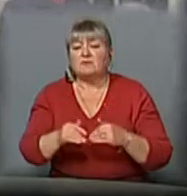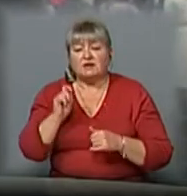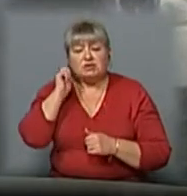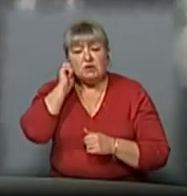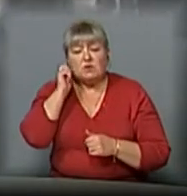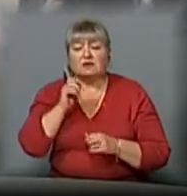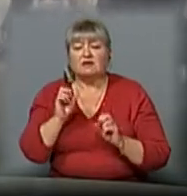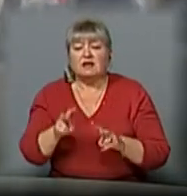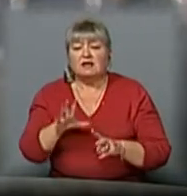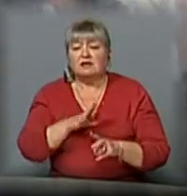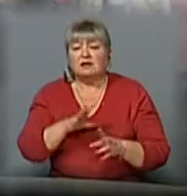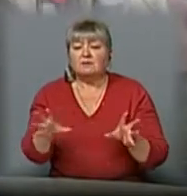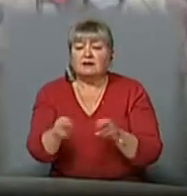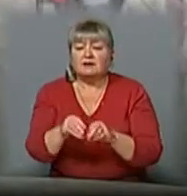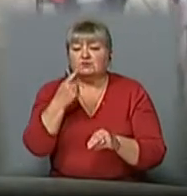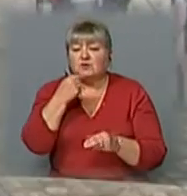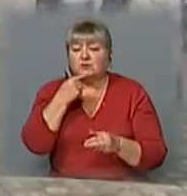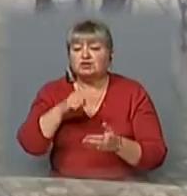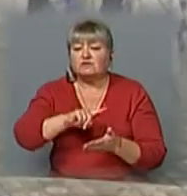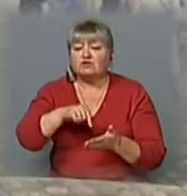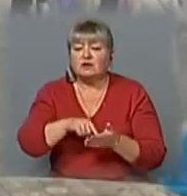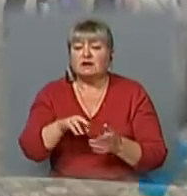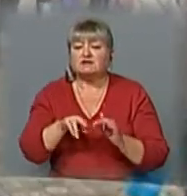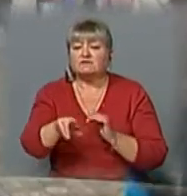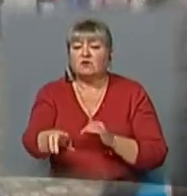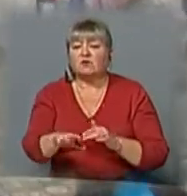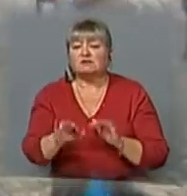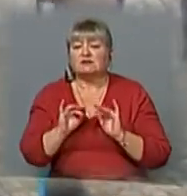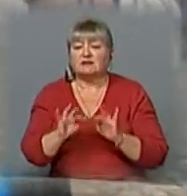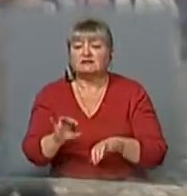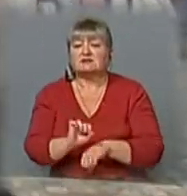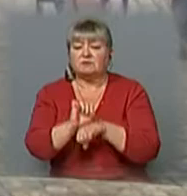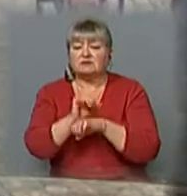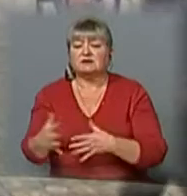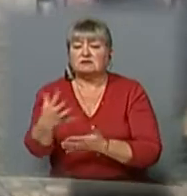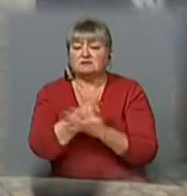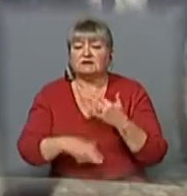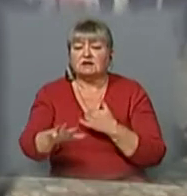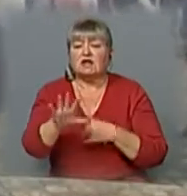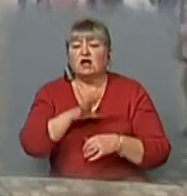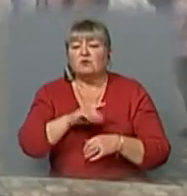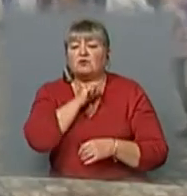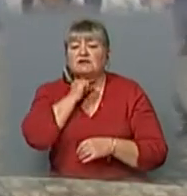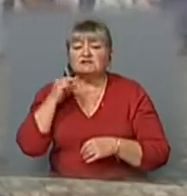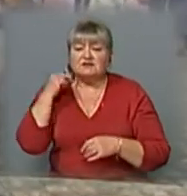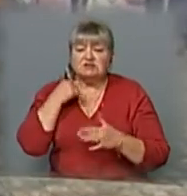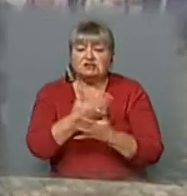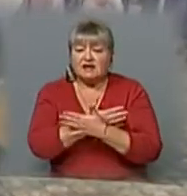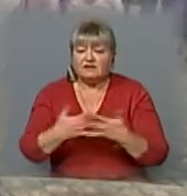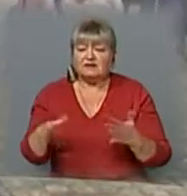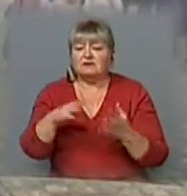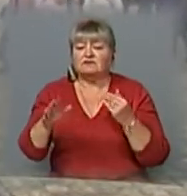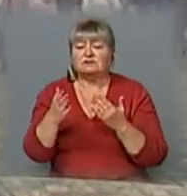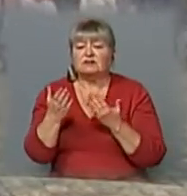разом в Червонограді виходили на акції протесту. Ми виходили на той самий Майдан, як збиралися священники всіх конфесій, як всі читали молитви за